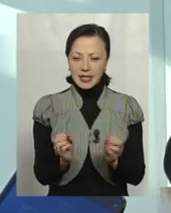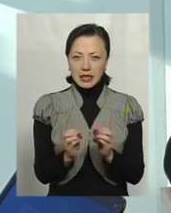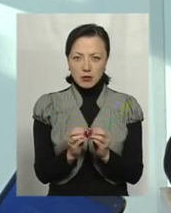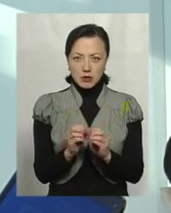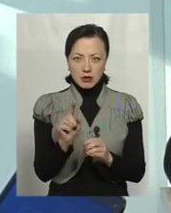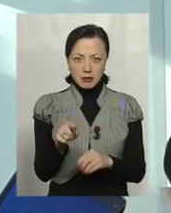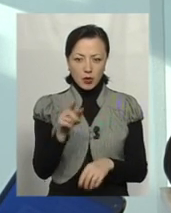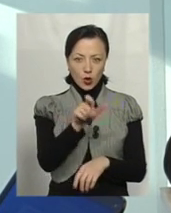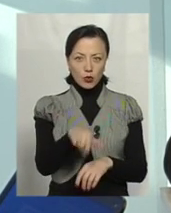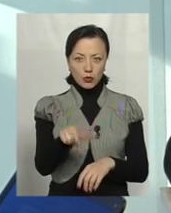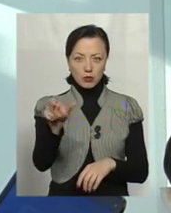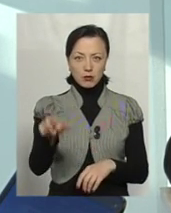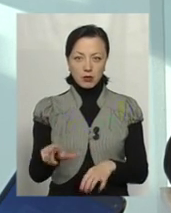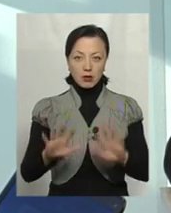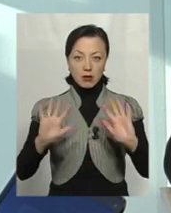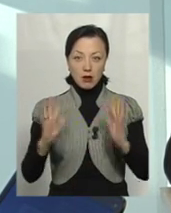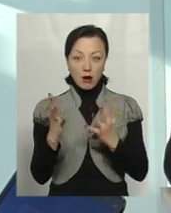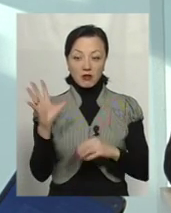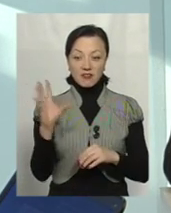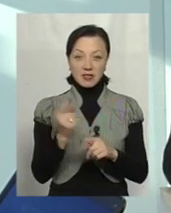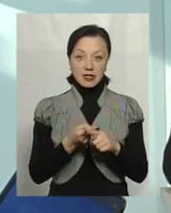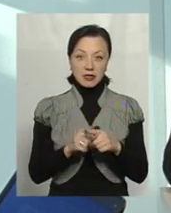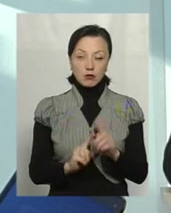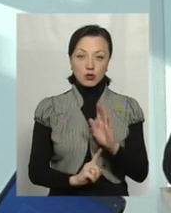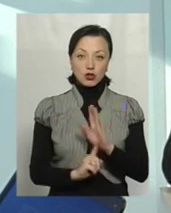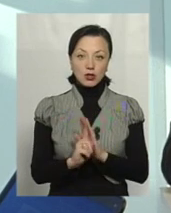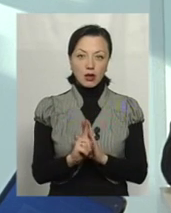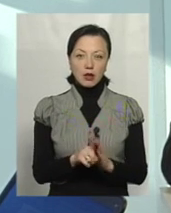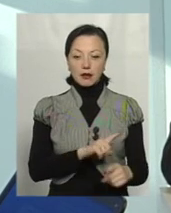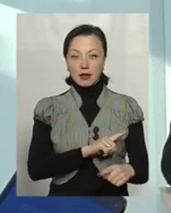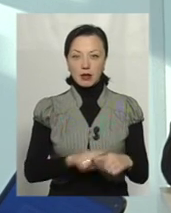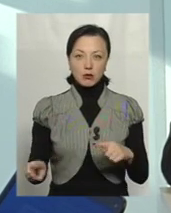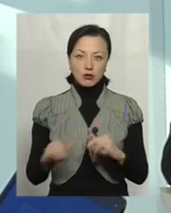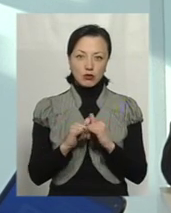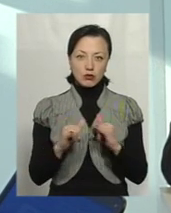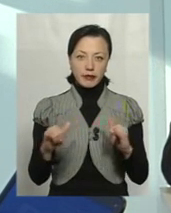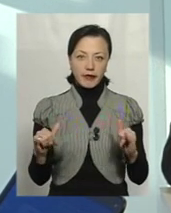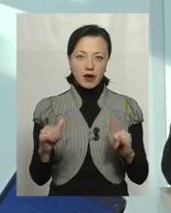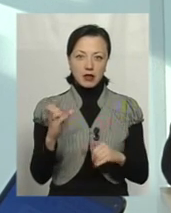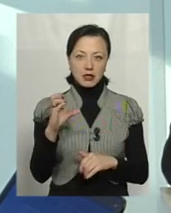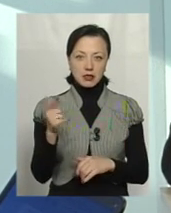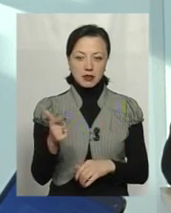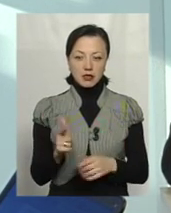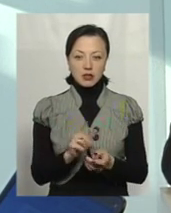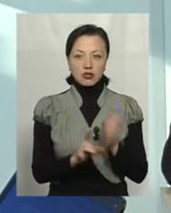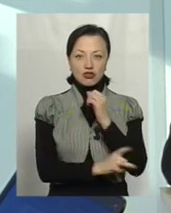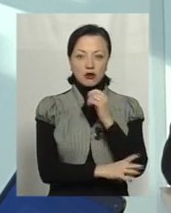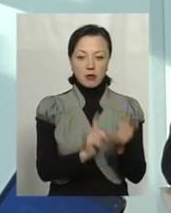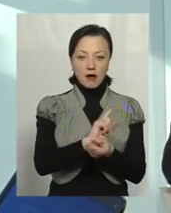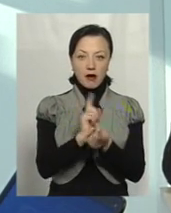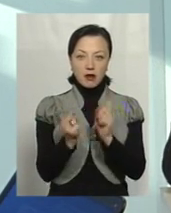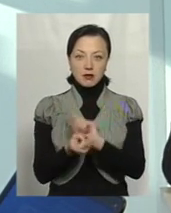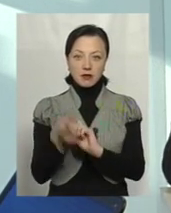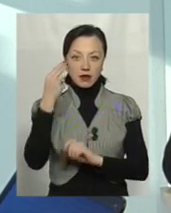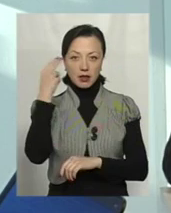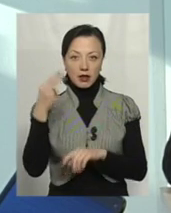самими китайцями, раптом все це починає дуже динамічно розвиватись. З жебратства – зараз